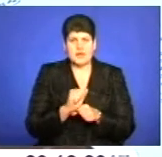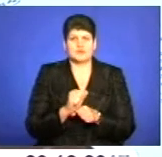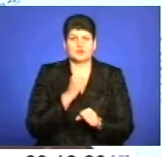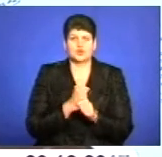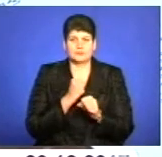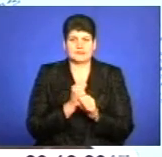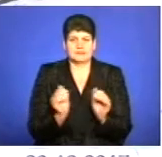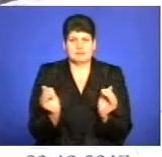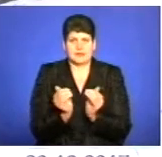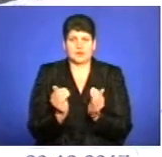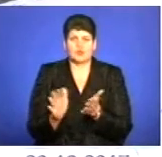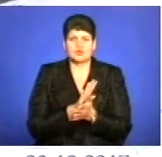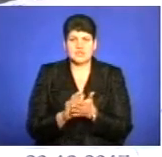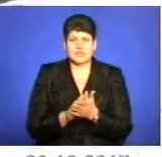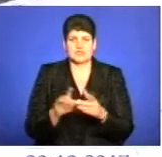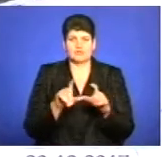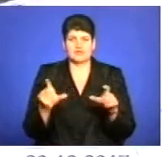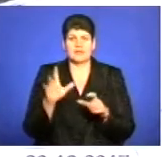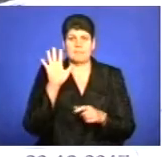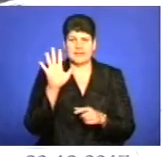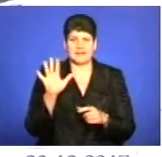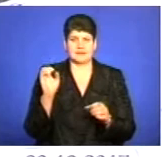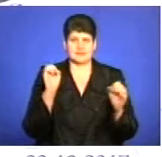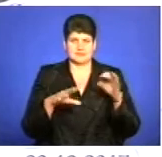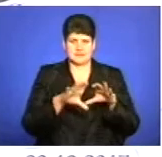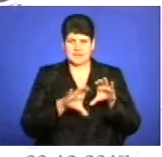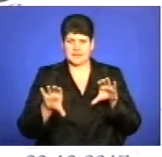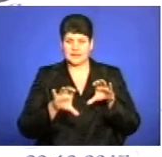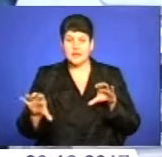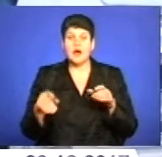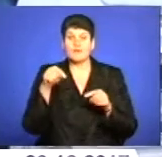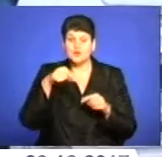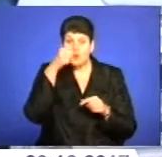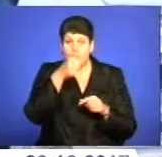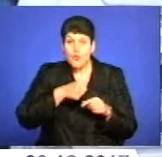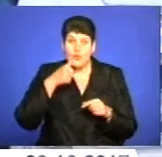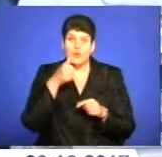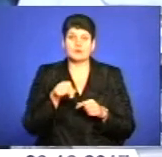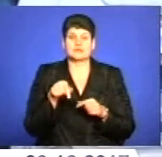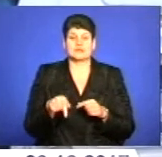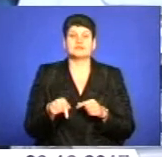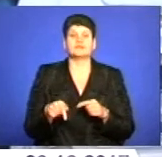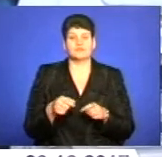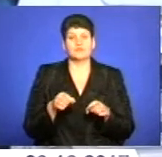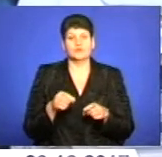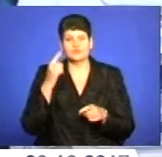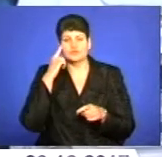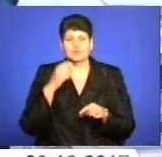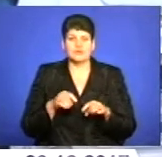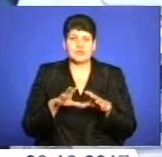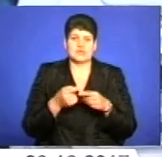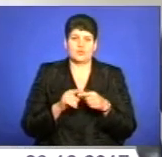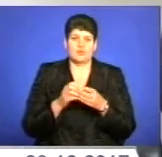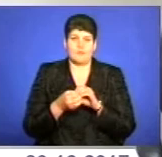локальні очисні споруди на всіх п'яти скидах. Нарешті цього року комунальні служби міста таки взялися за вирішення